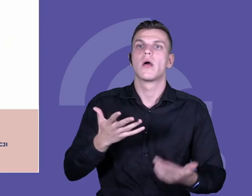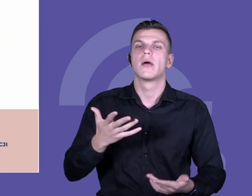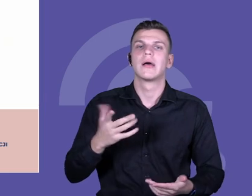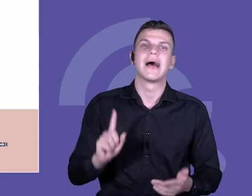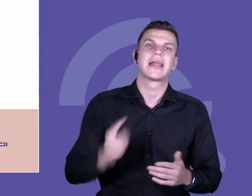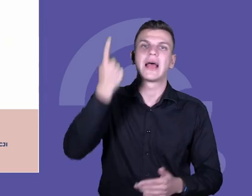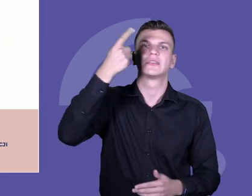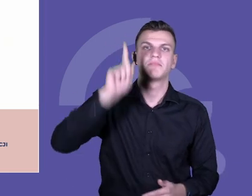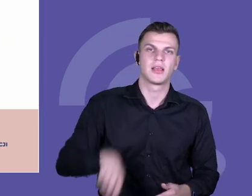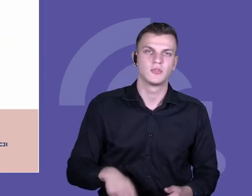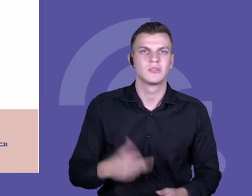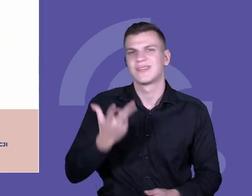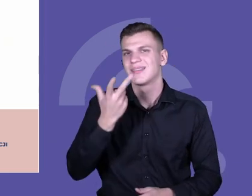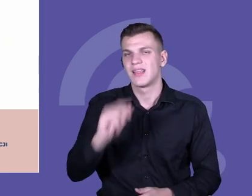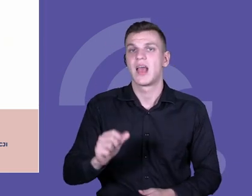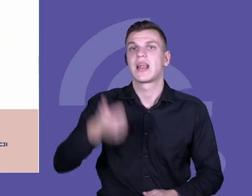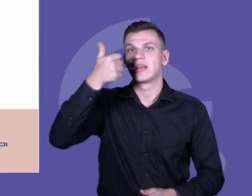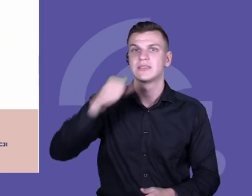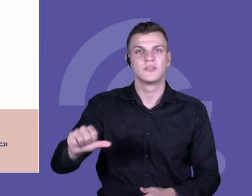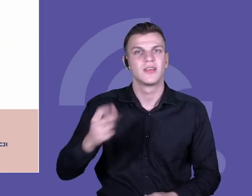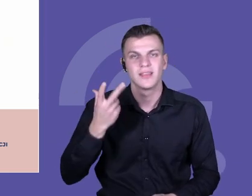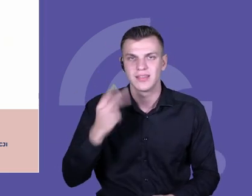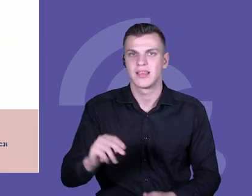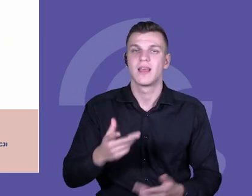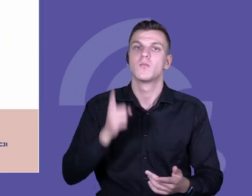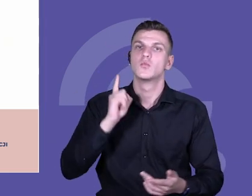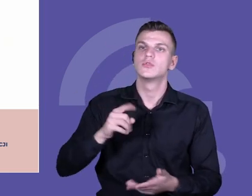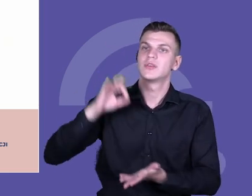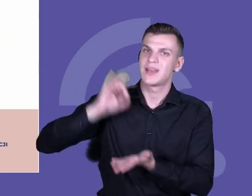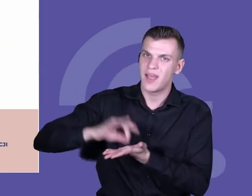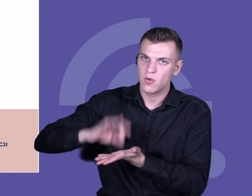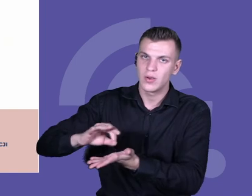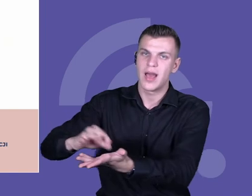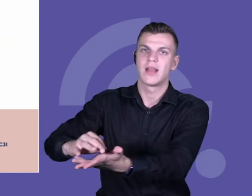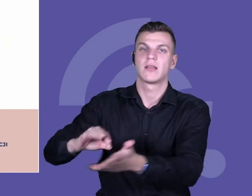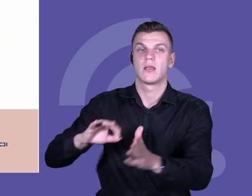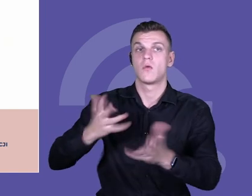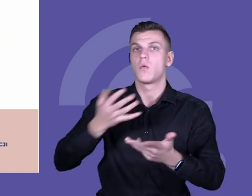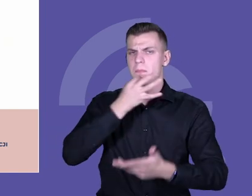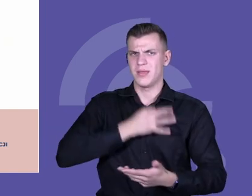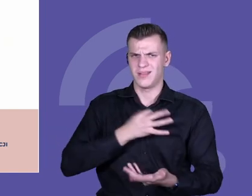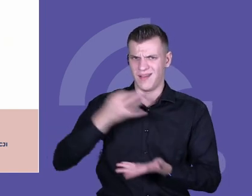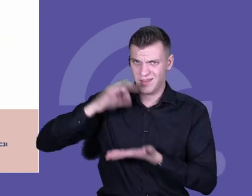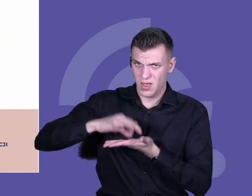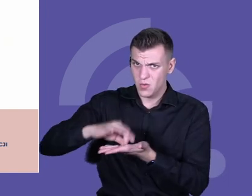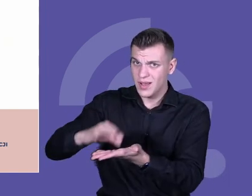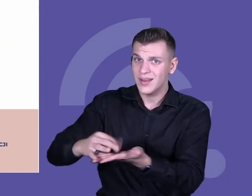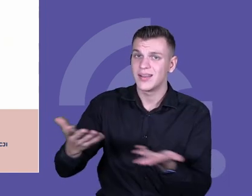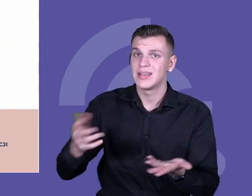w miesiącu, czy raz w tygodniu, czy to jest cykliczny program ciągłego